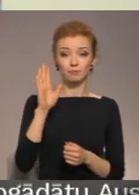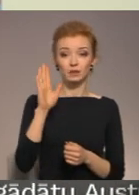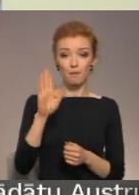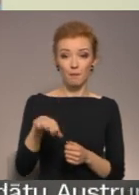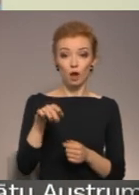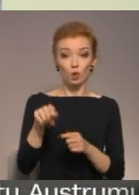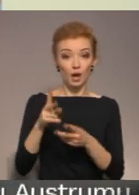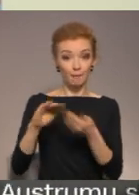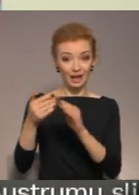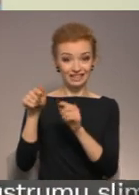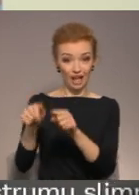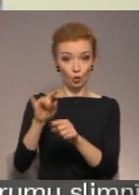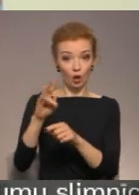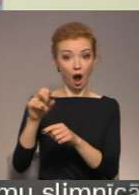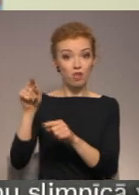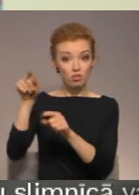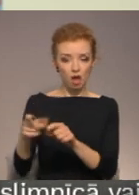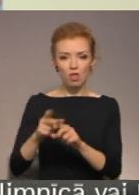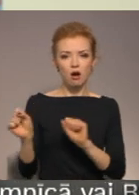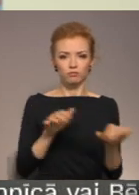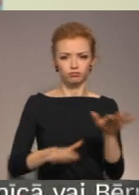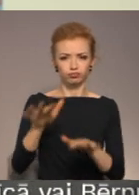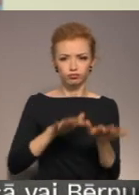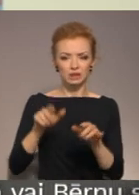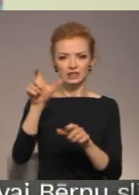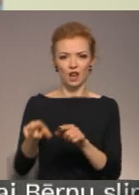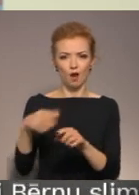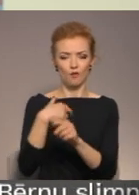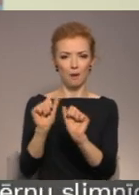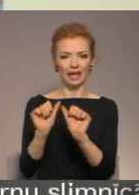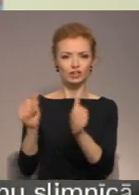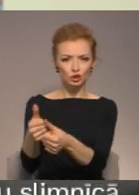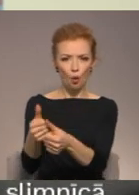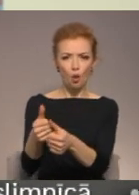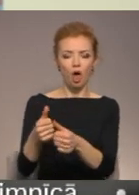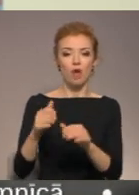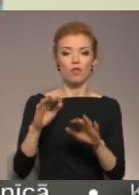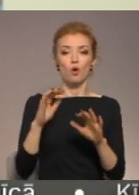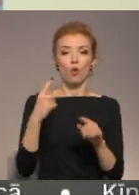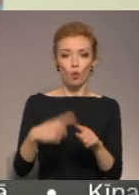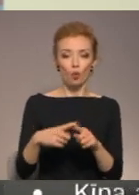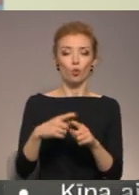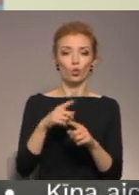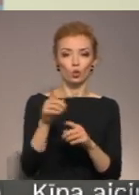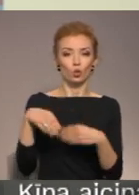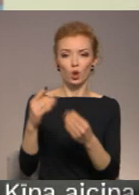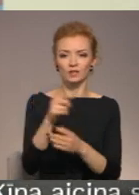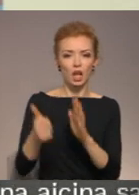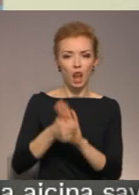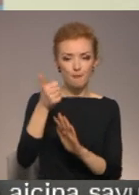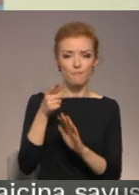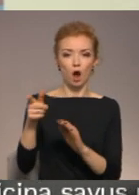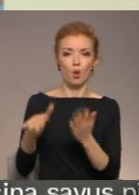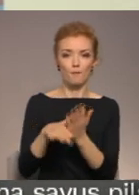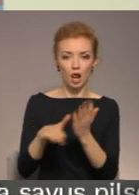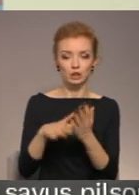ir signāls neatliekamai rīcībai. Tur vajadzētu šo pacientu izalēt, dot tajā brīdi, dot adekvātu, labāko palīdzību notikti